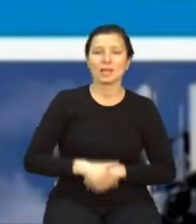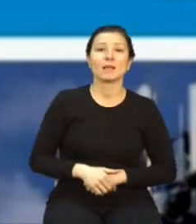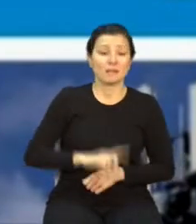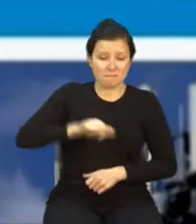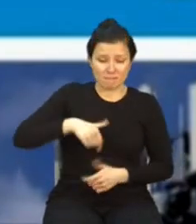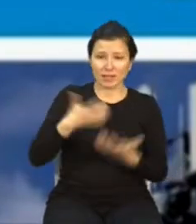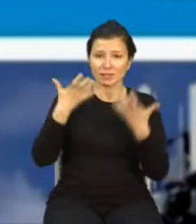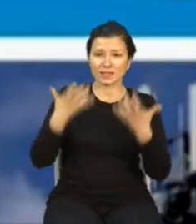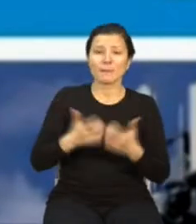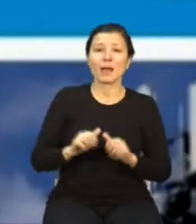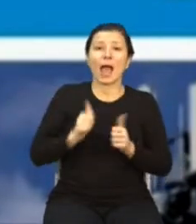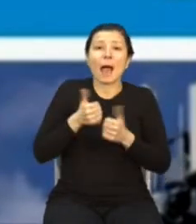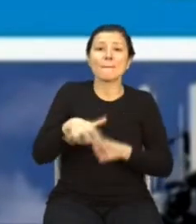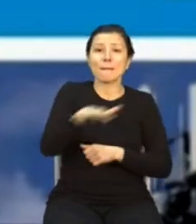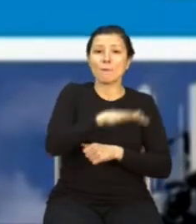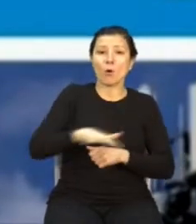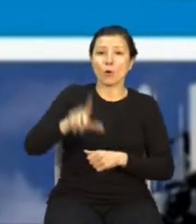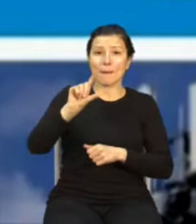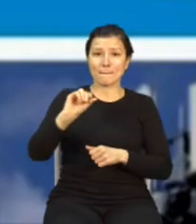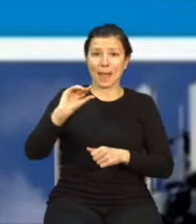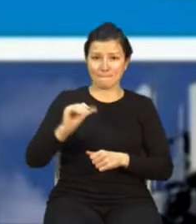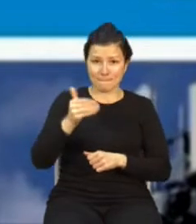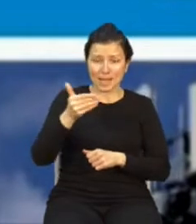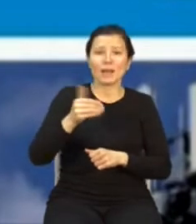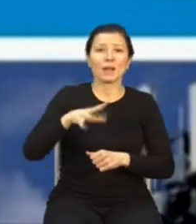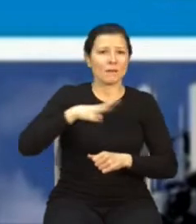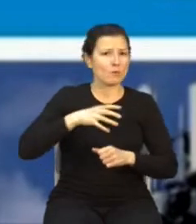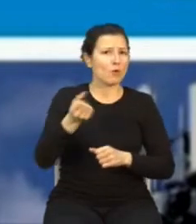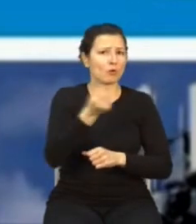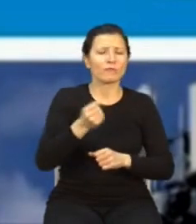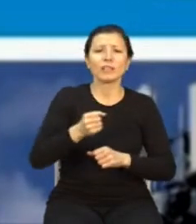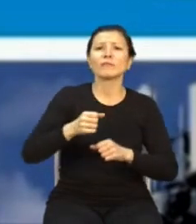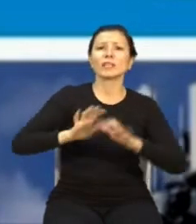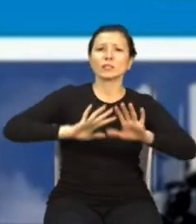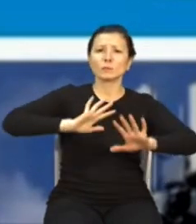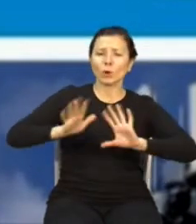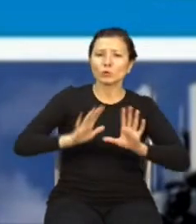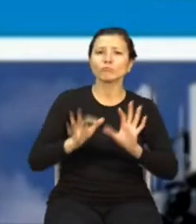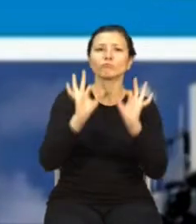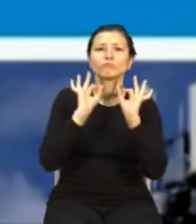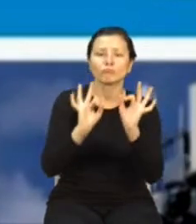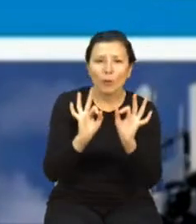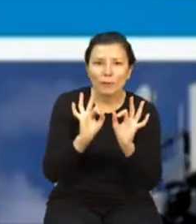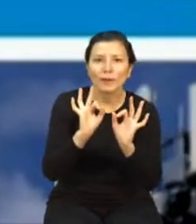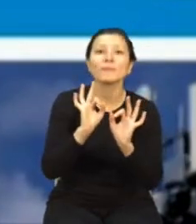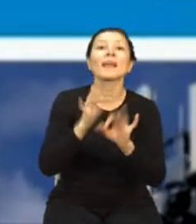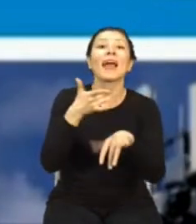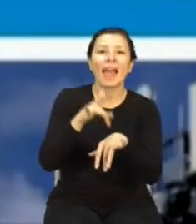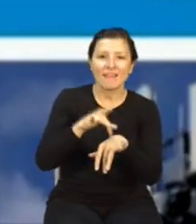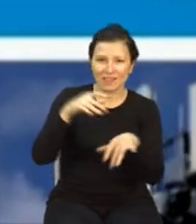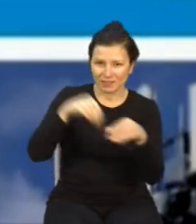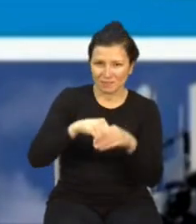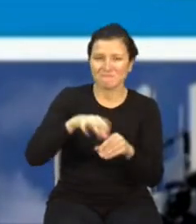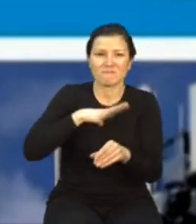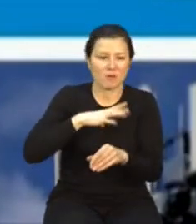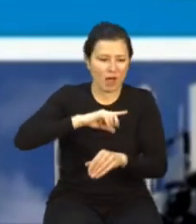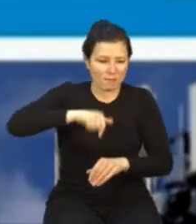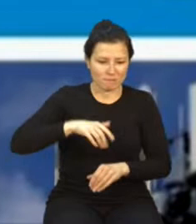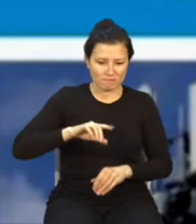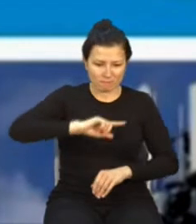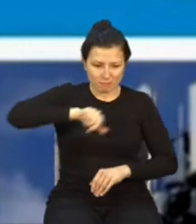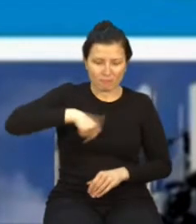pole elektromagnetyczne były używane w sposób efektywny, wydajny, ekonomiczny, tak byśmy wszyscy mieli